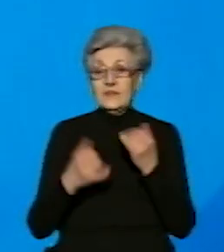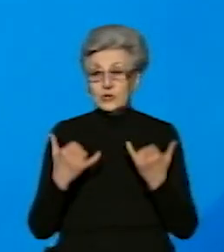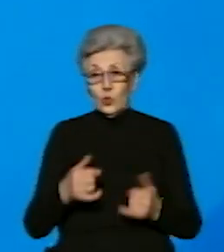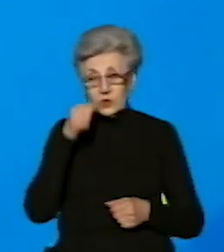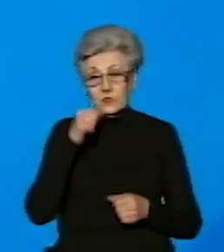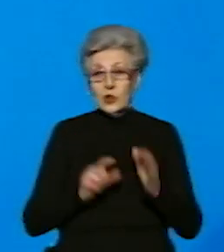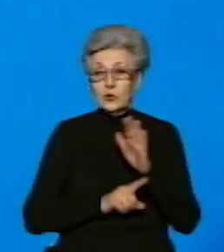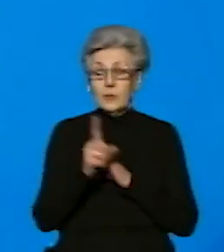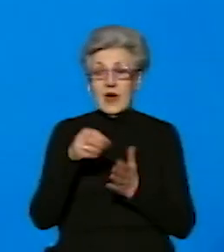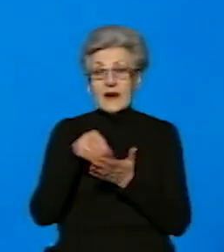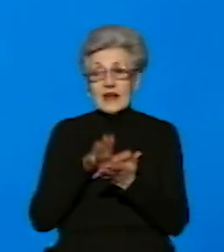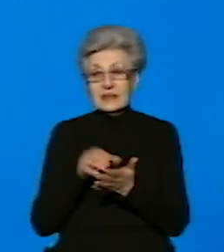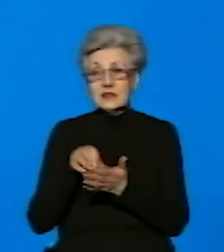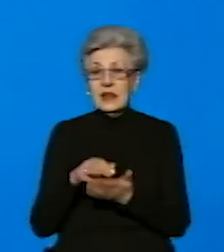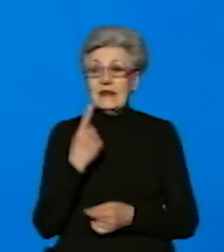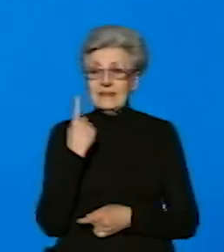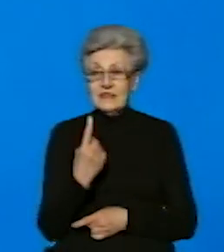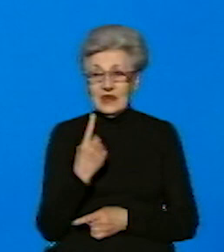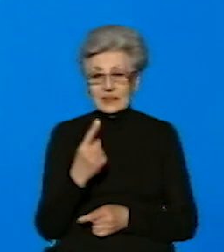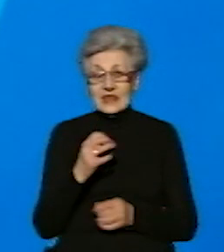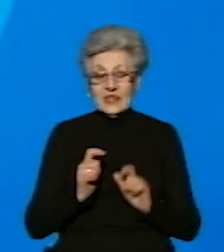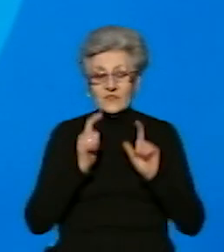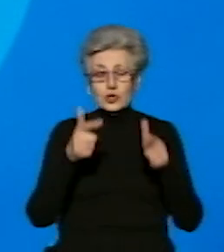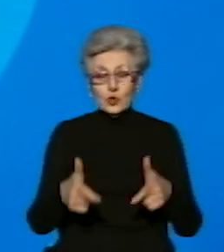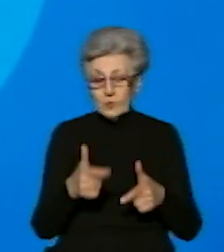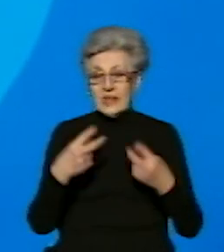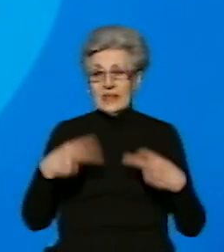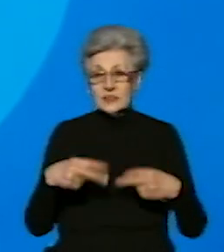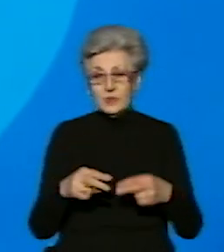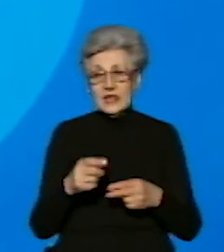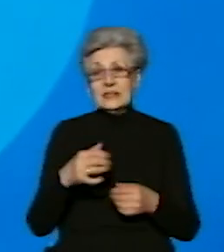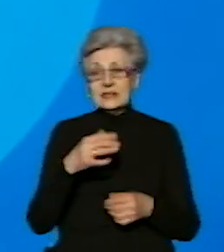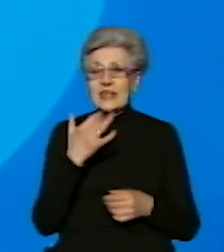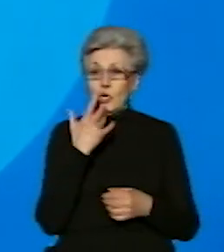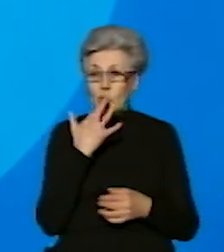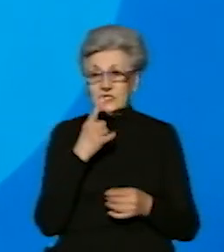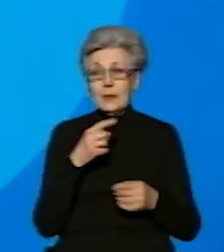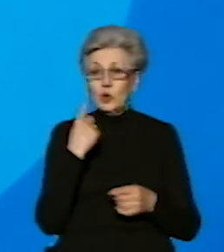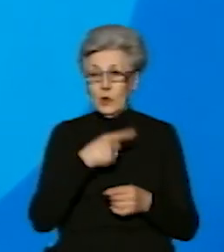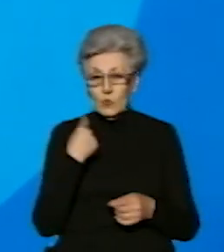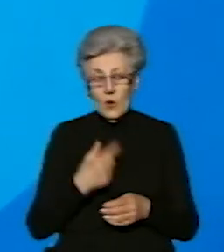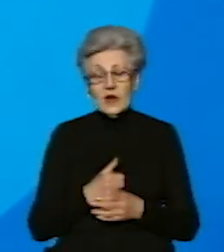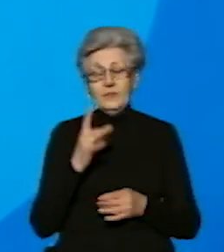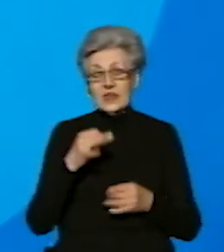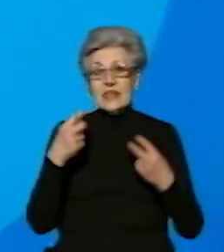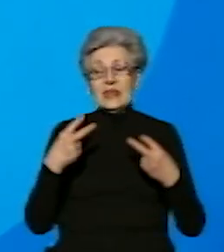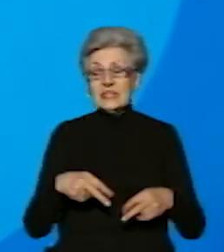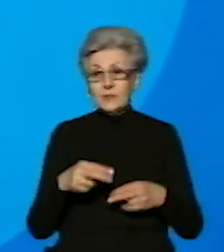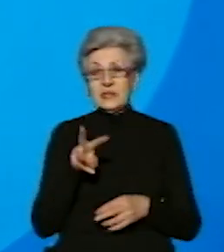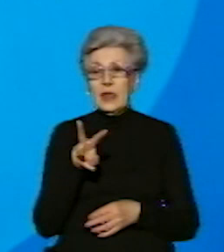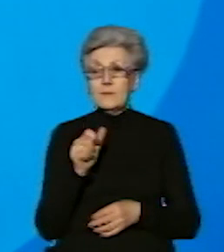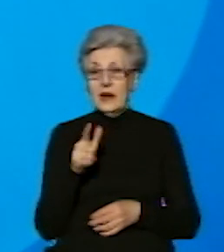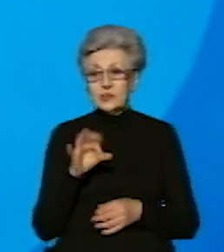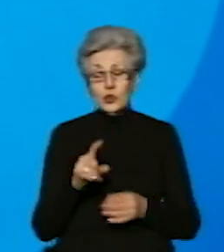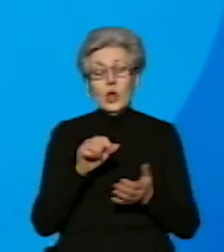розпочинається реєстрація на єдиний вступний іспит з іноземної мови та вступні іспити в магістратуру. Подати документи можна до